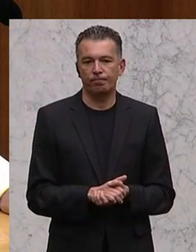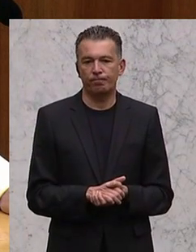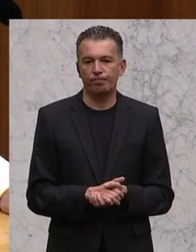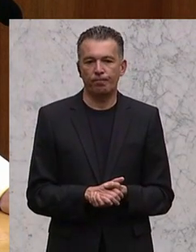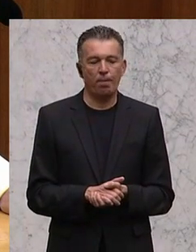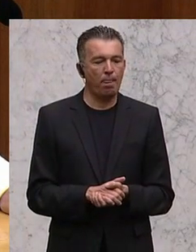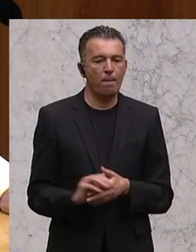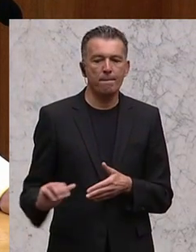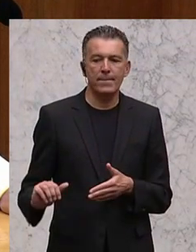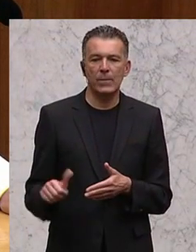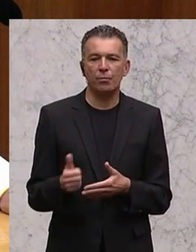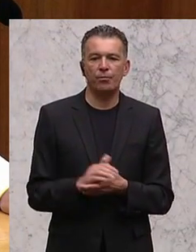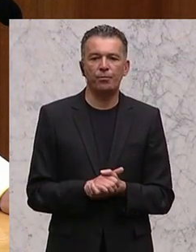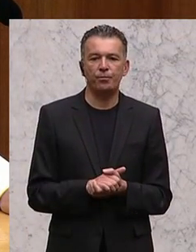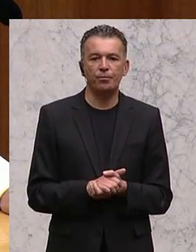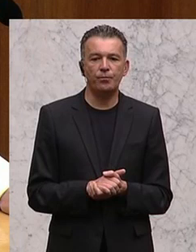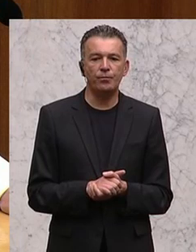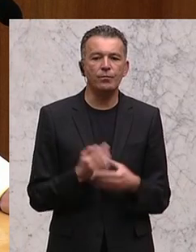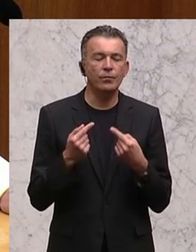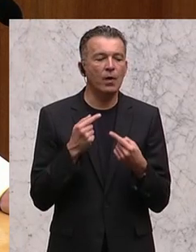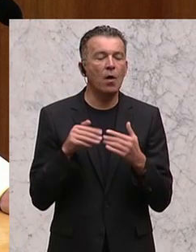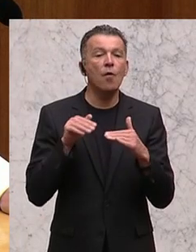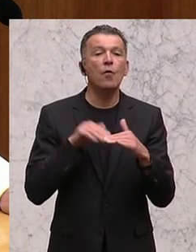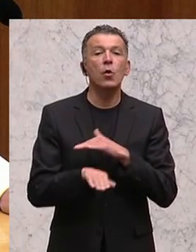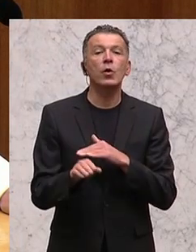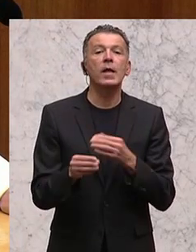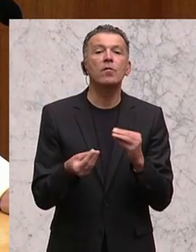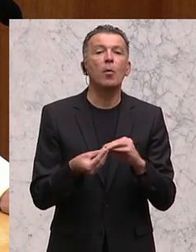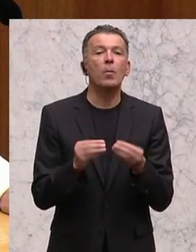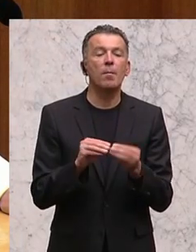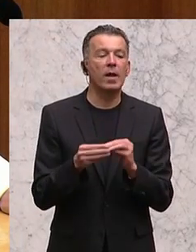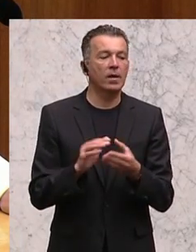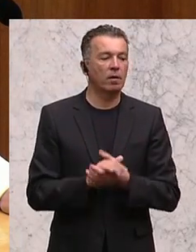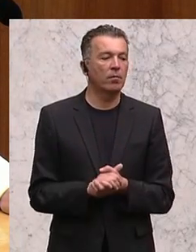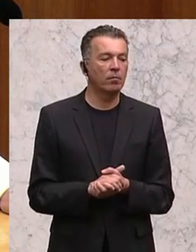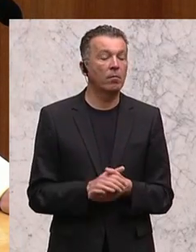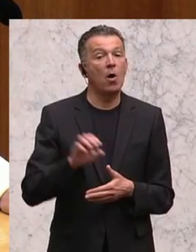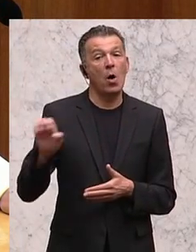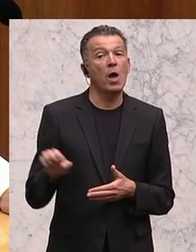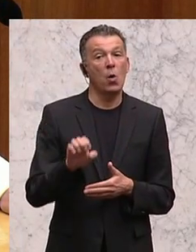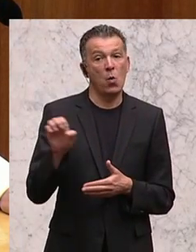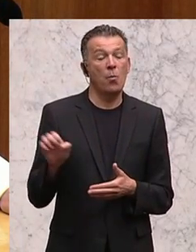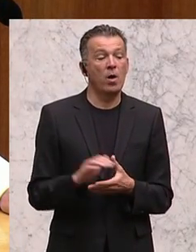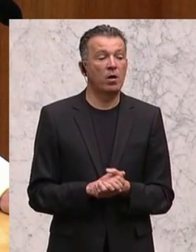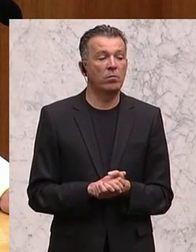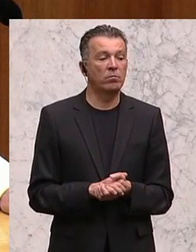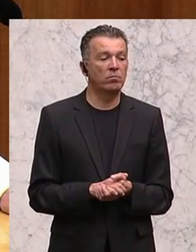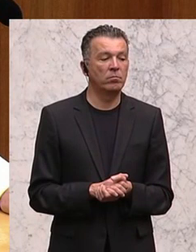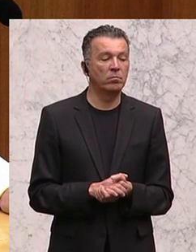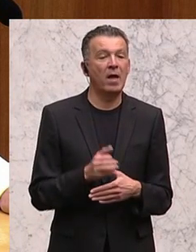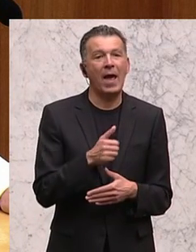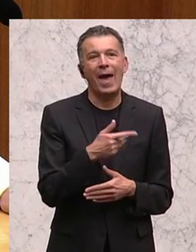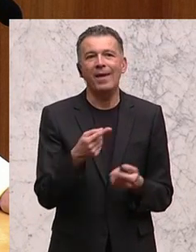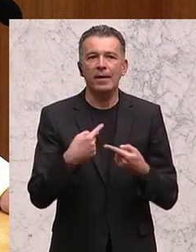Ich habe zuerst von der Flüchtlingsproblematik gesprochen. Europa hat hier einen, oder